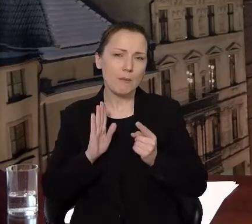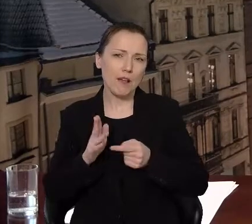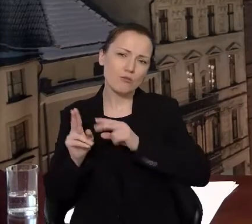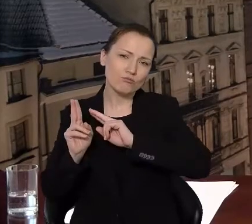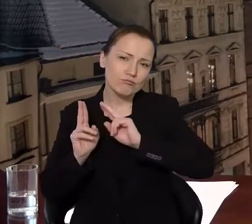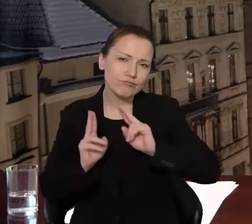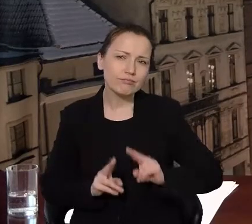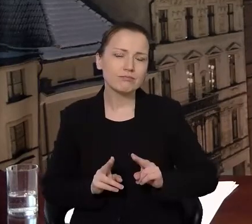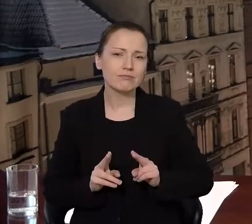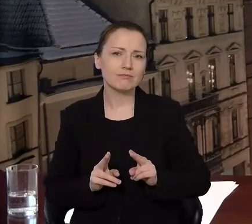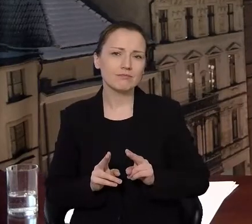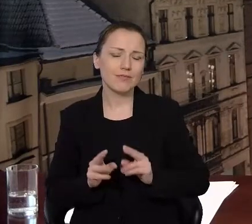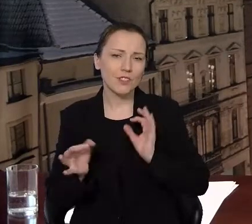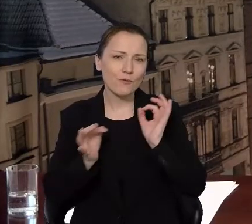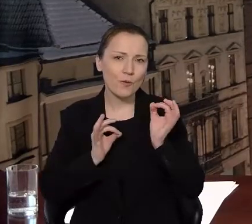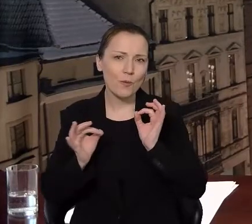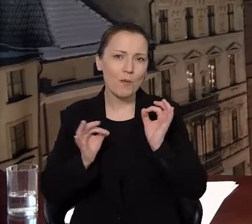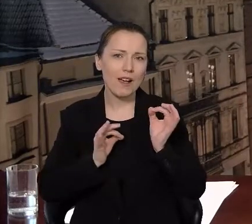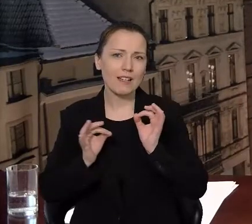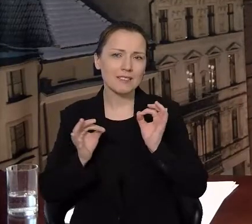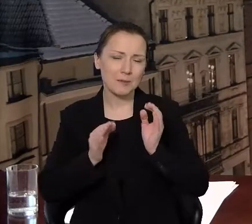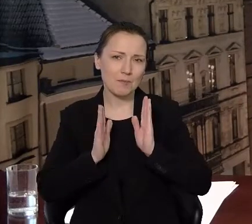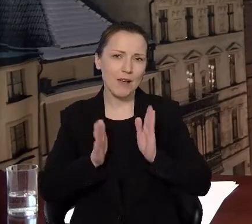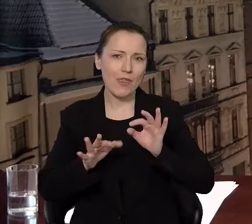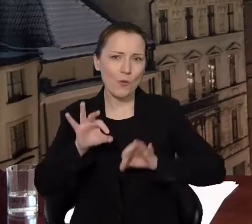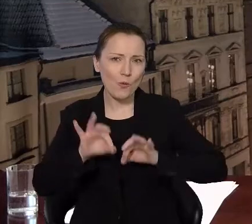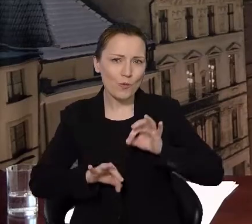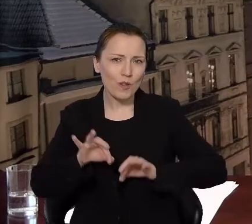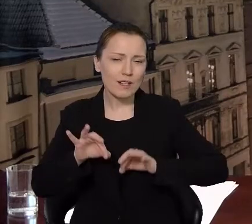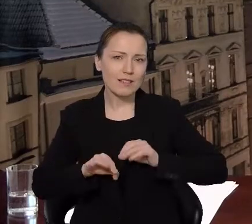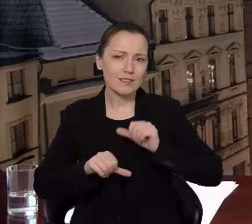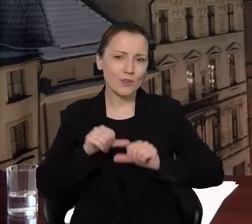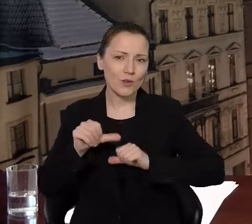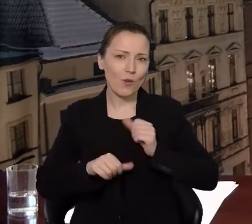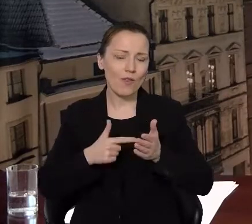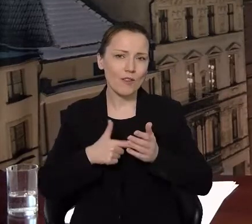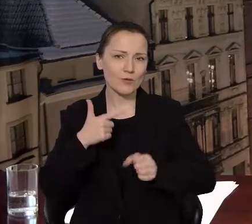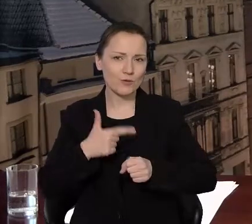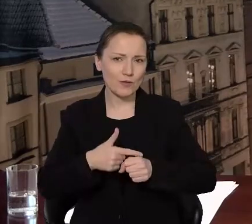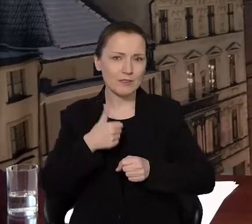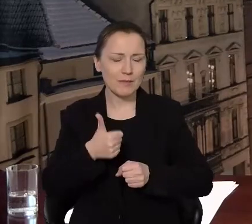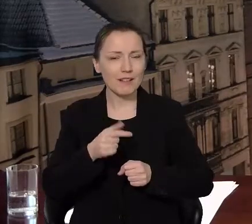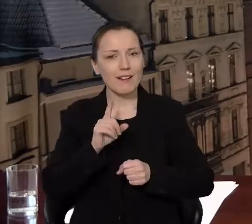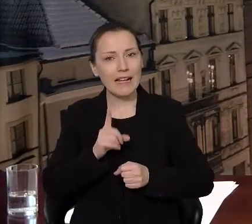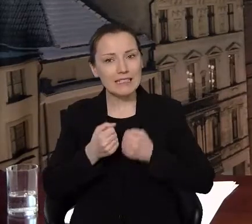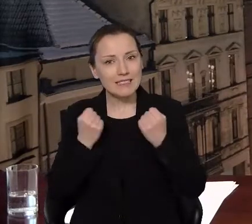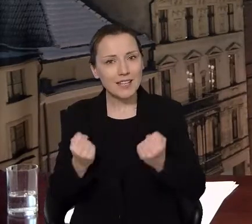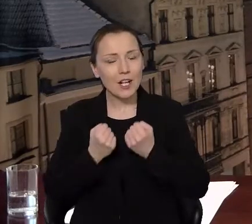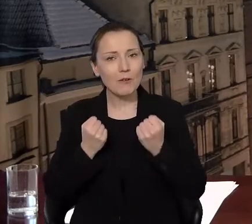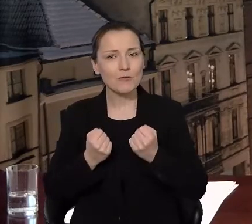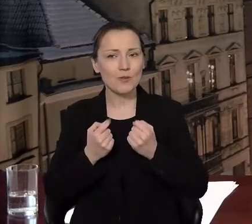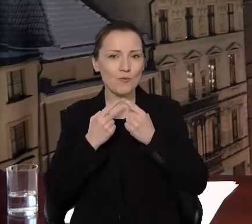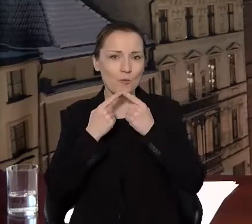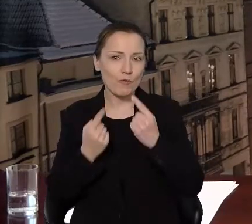informacji na temat tego, co było w roku 2021, aczkolwiek starałem się także mówić o